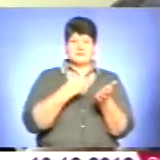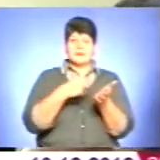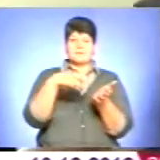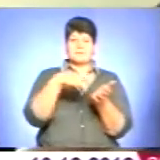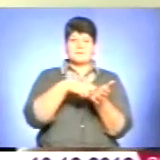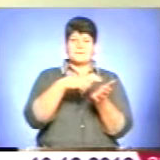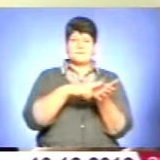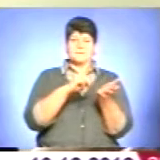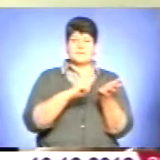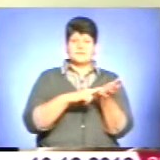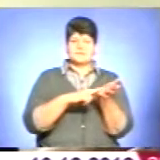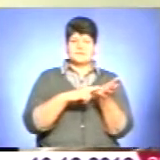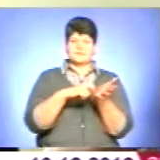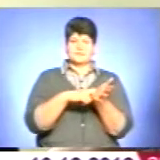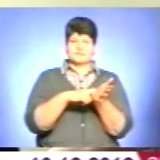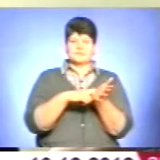конверти